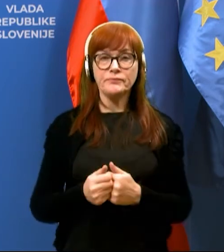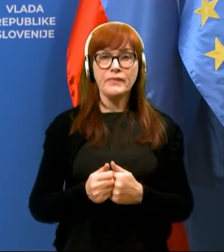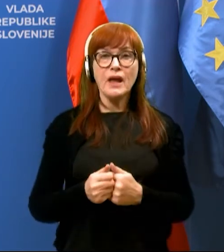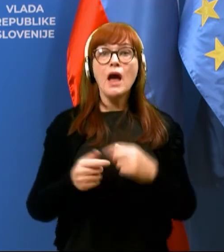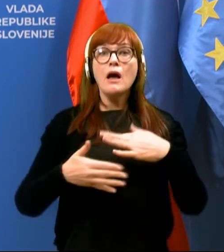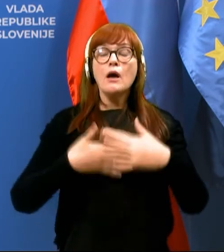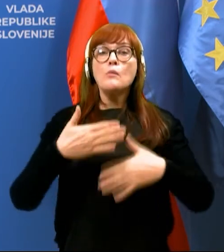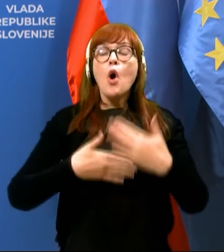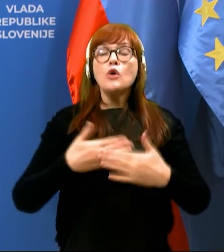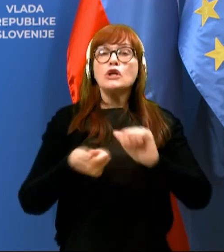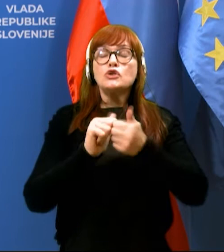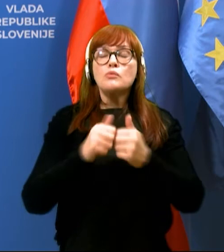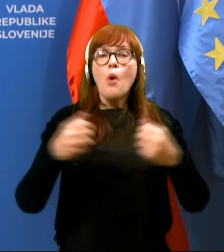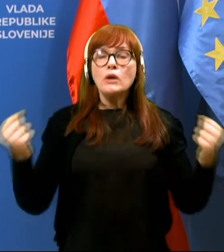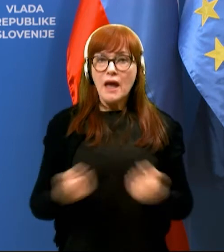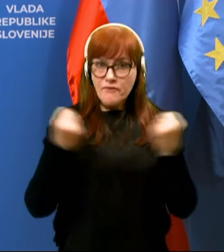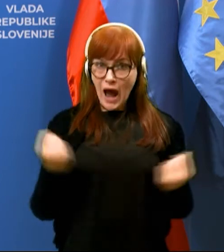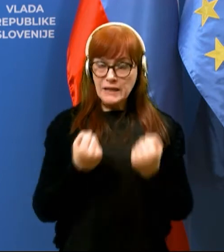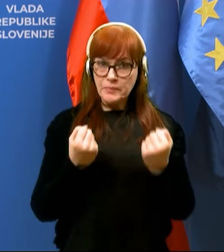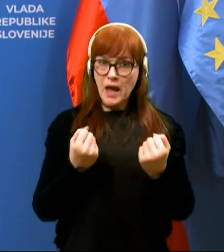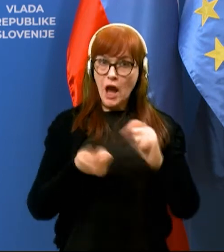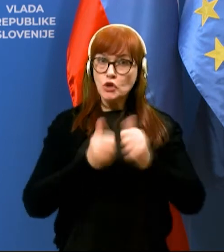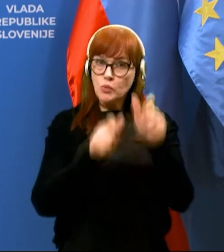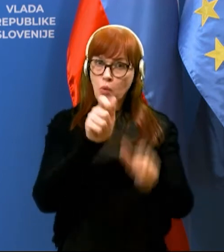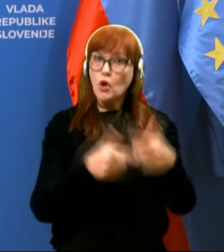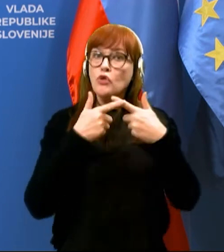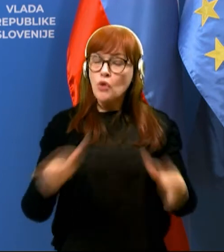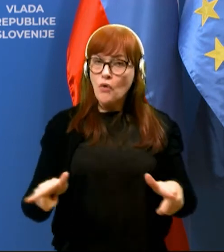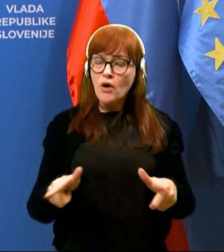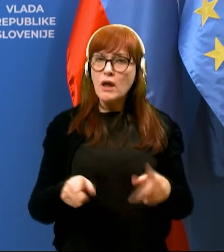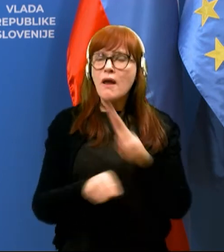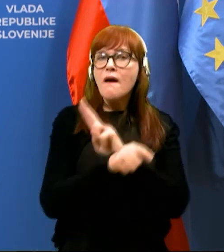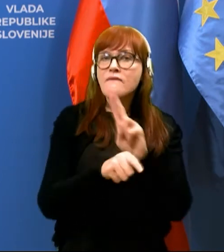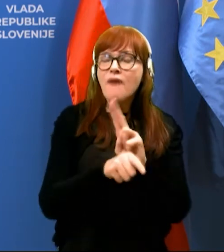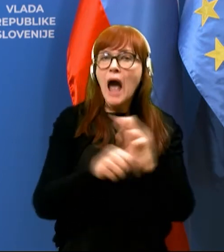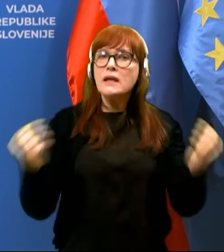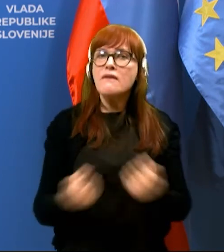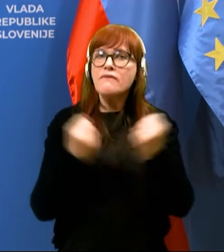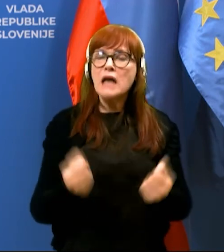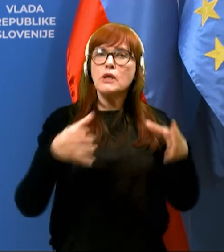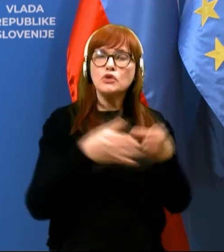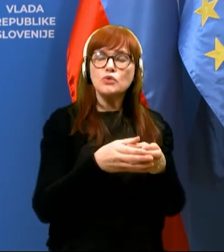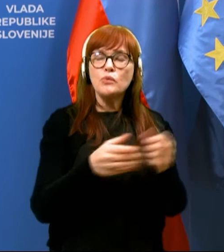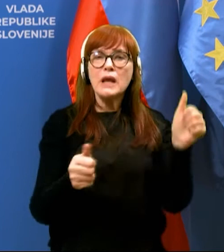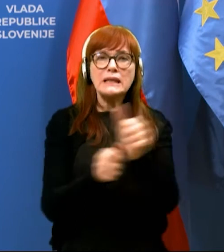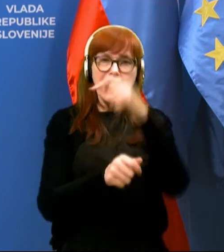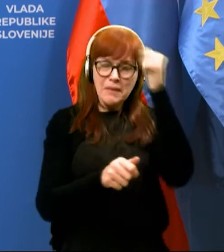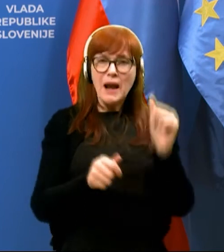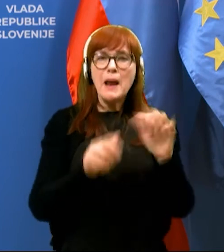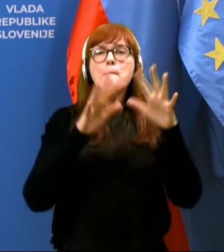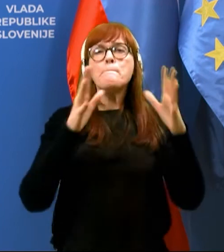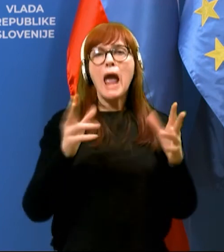Proces športne vadbe športnikov je dovoljeno izvajati v varnih vadbenih skupinah, tako imenovanih mehurčkih.